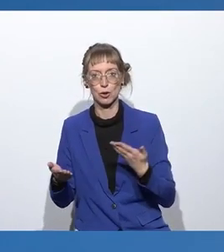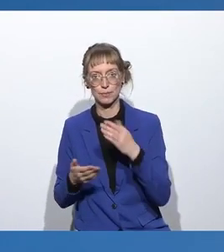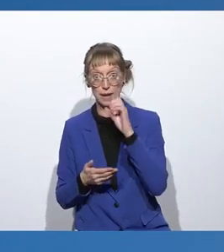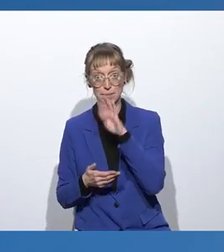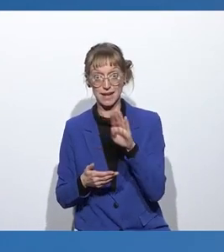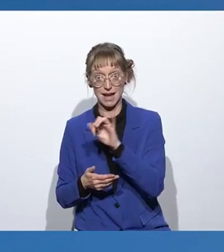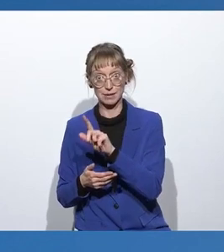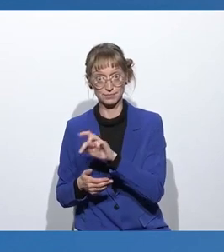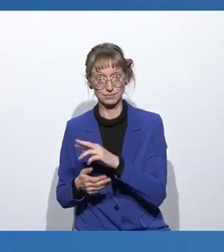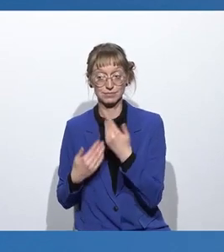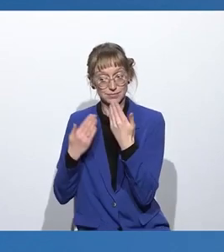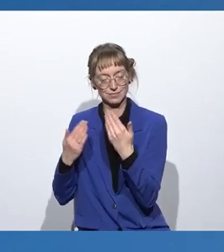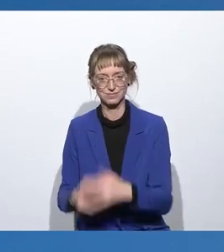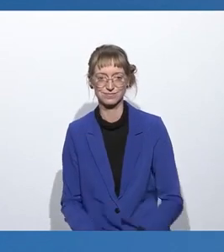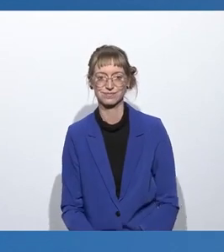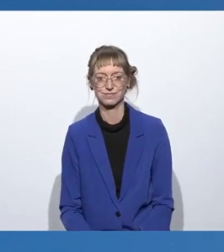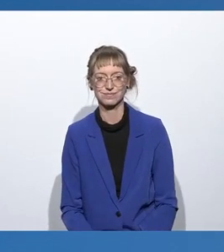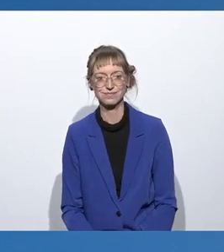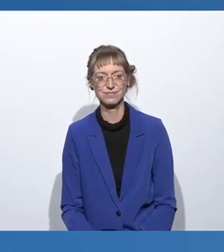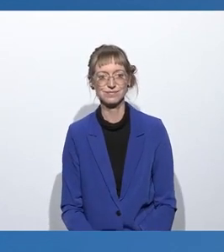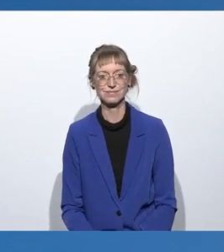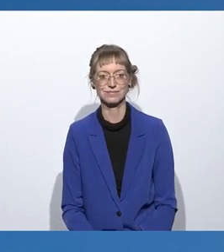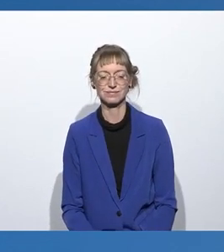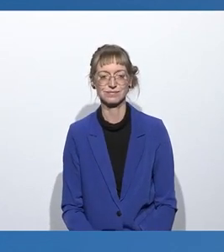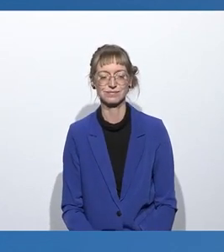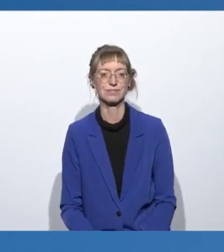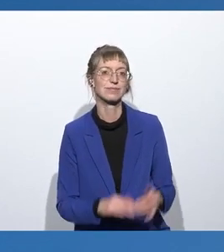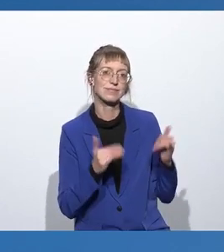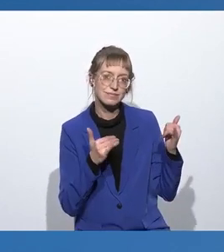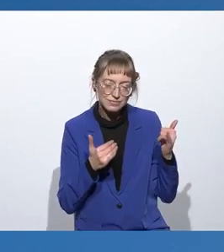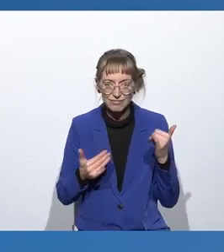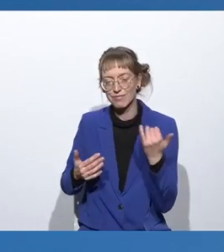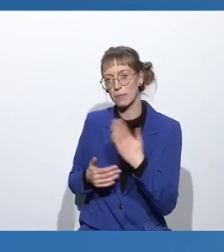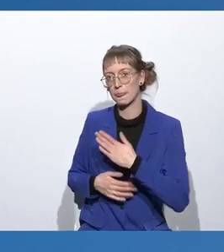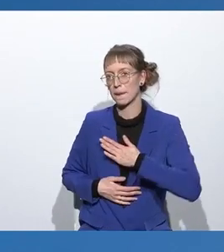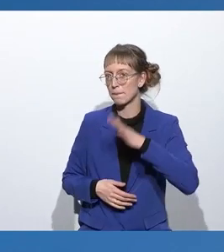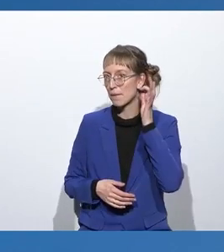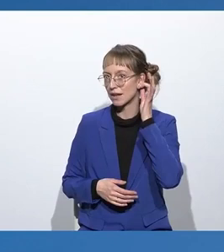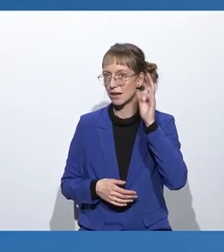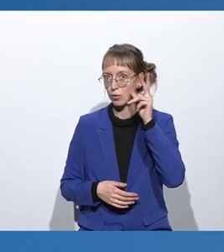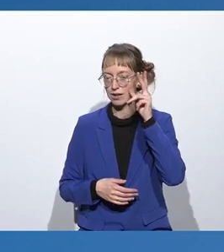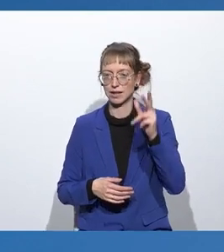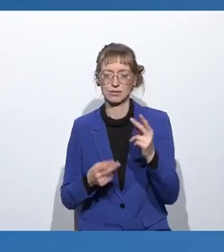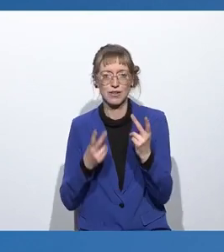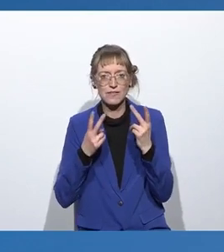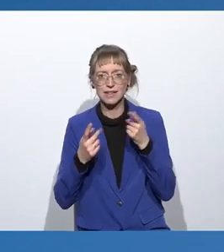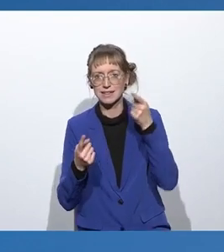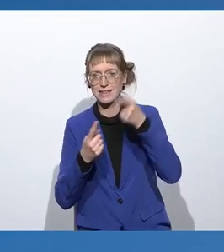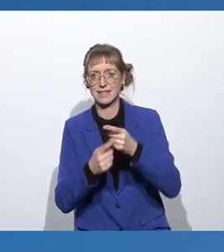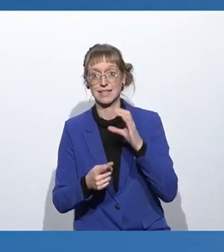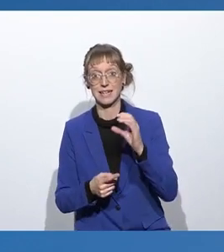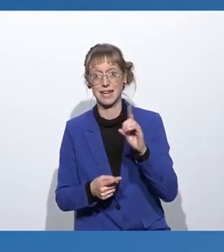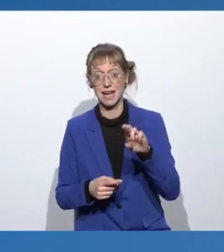So, bitteschön, the floor is yours. Ja, okay, meine Damen und Herren, ein wichtiges Ziel des CDR